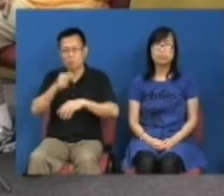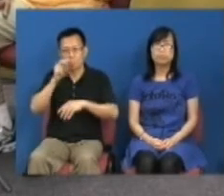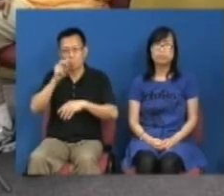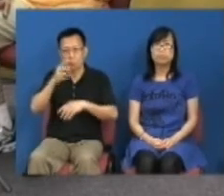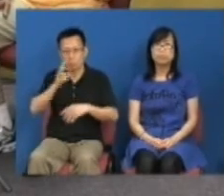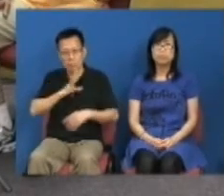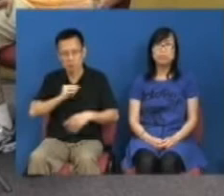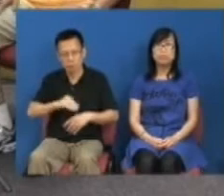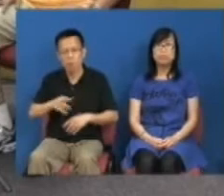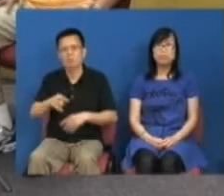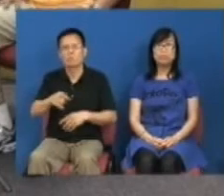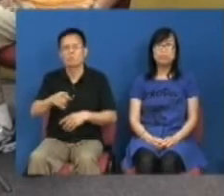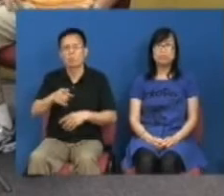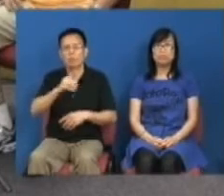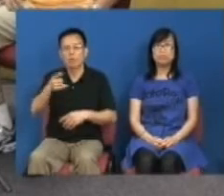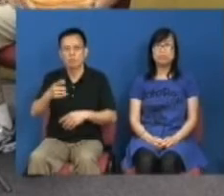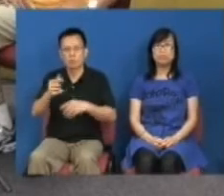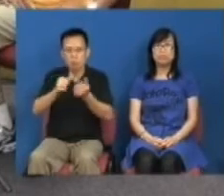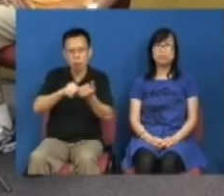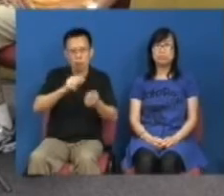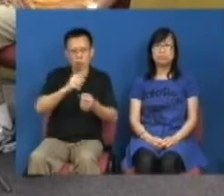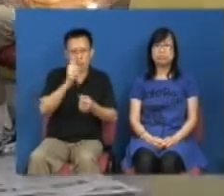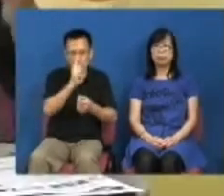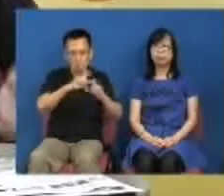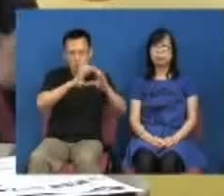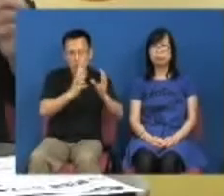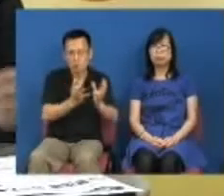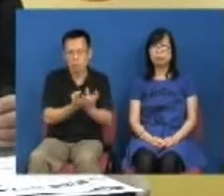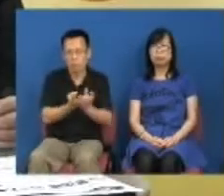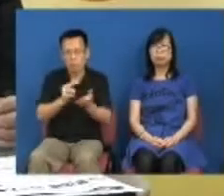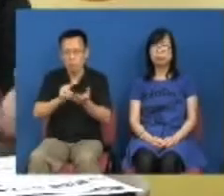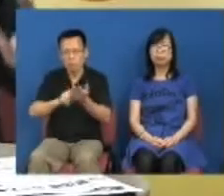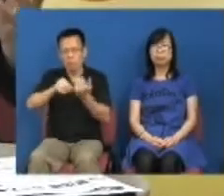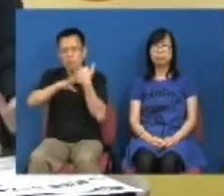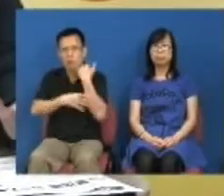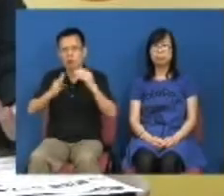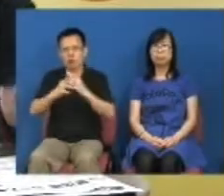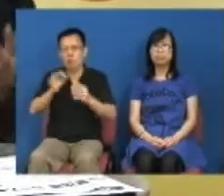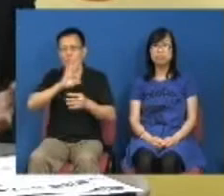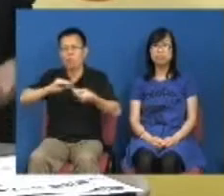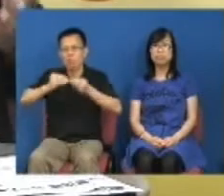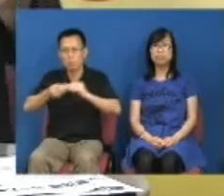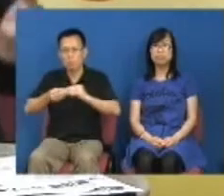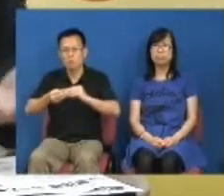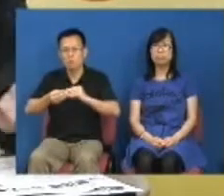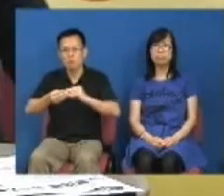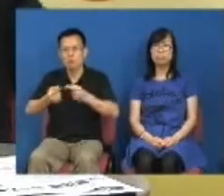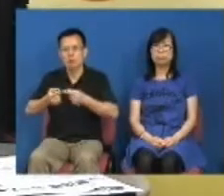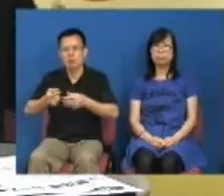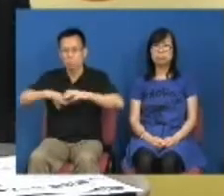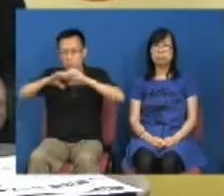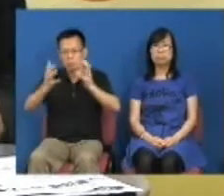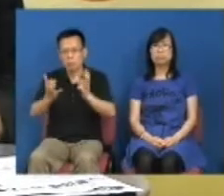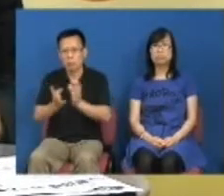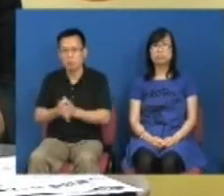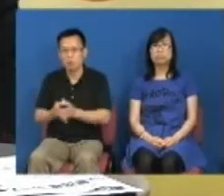他又不可以重属某个政党在立法会又没有票他的班子大部分是摘了董先生的班